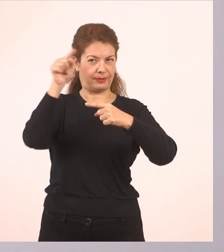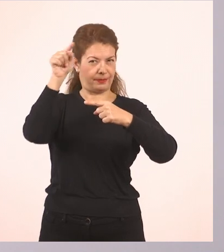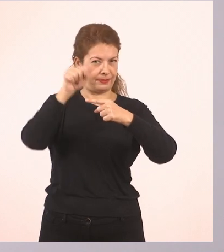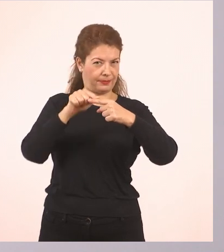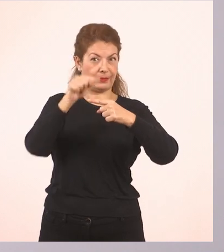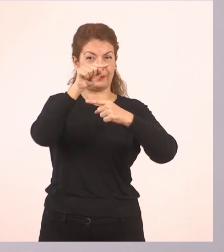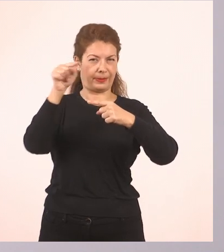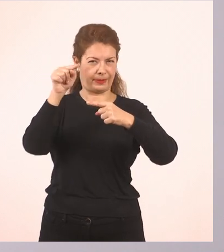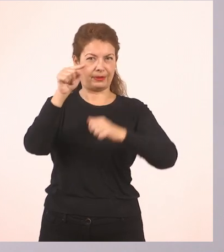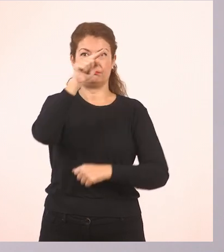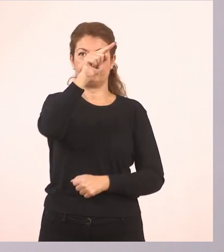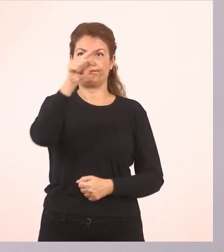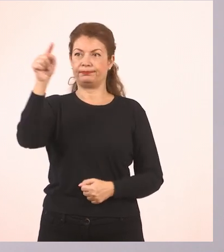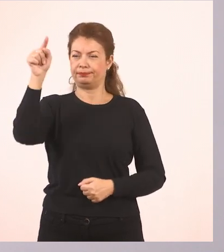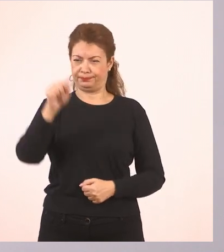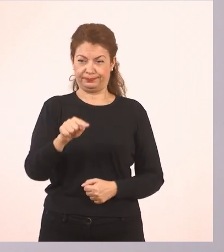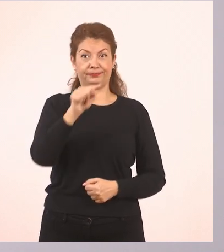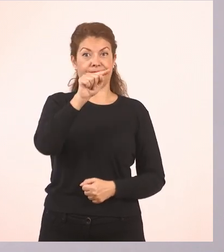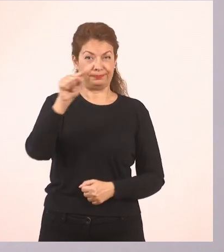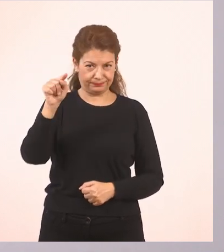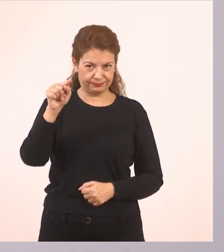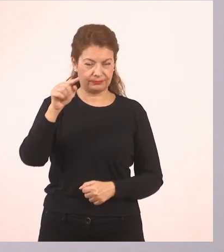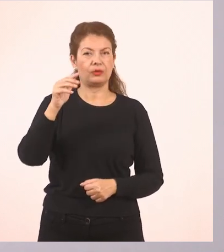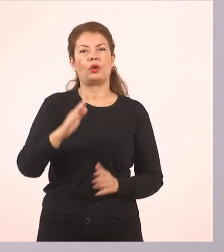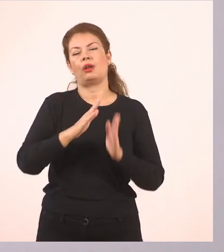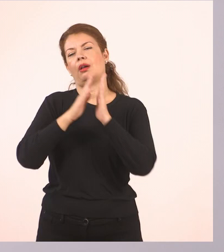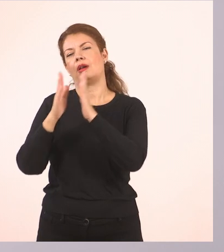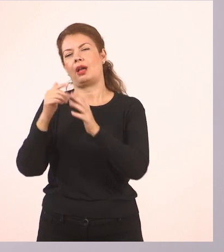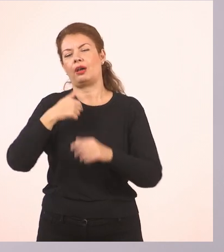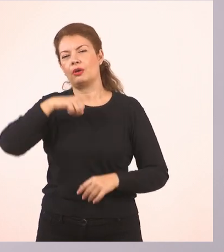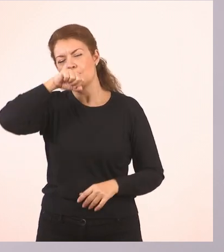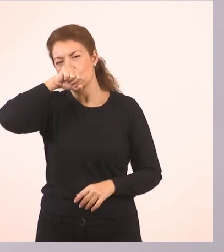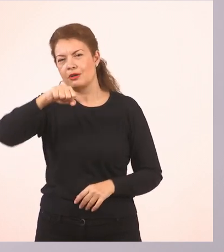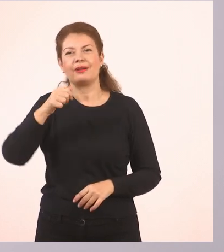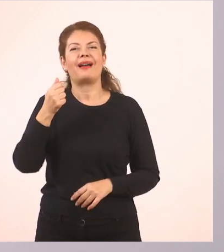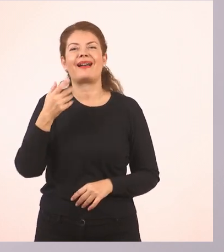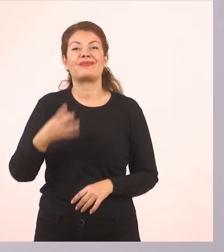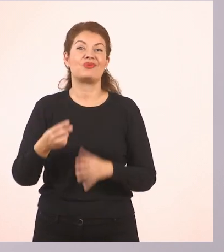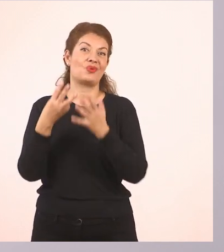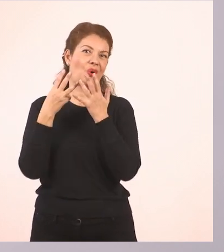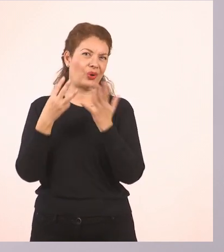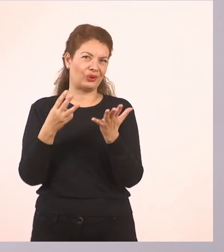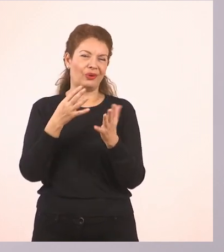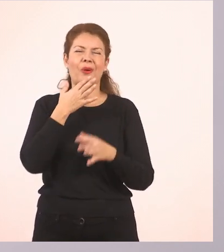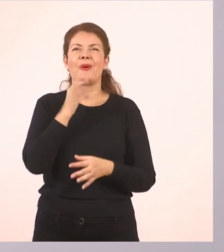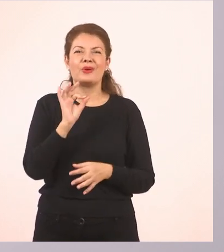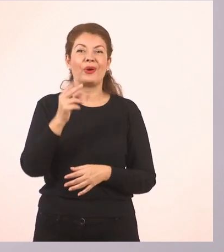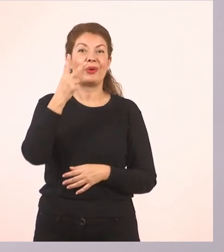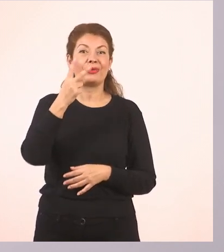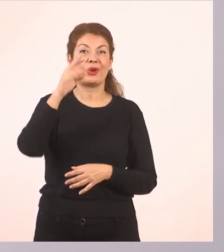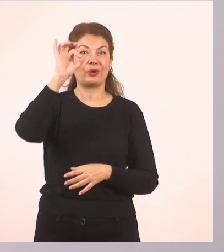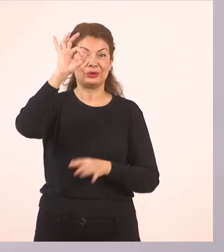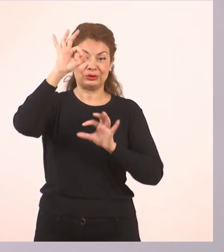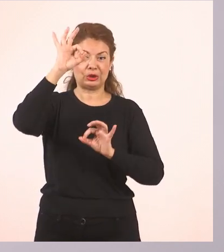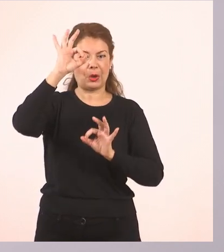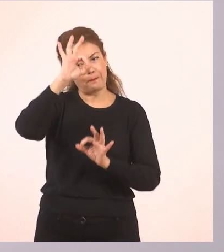μέση της κοιλιάς μου. Οχταράκι το αγαπημένο μου. Δύο κυκλάκια ενωμένα, φτιάχνω το